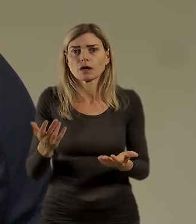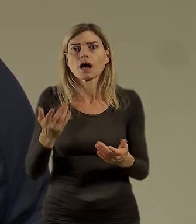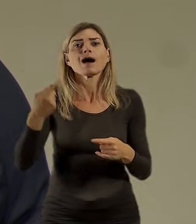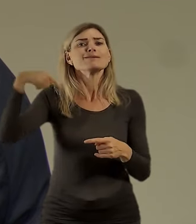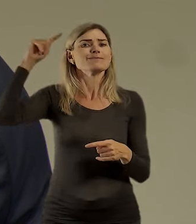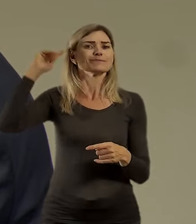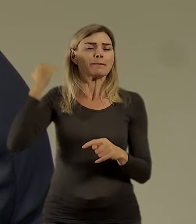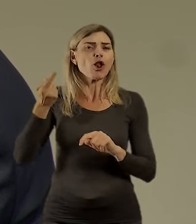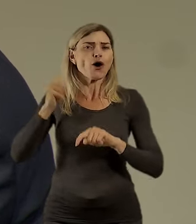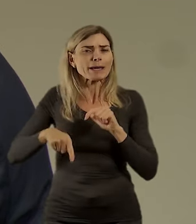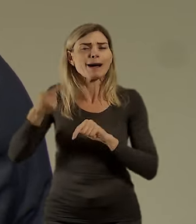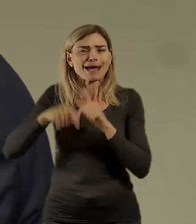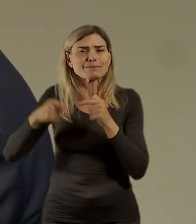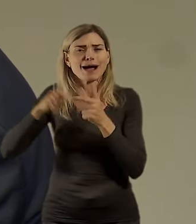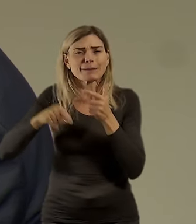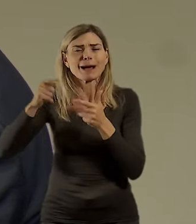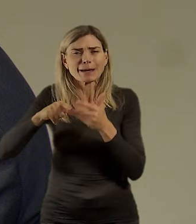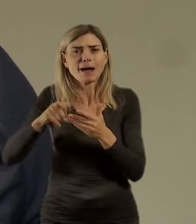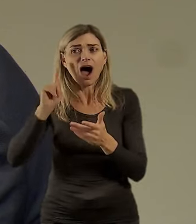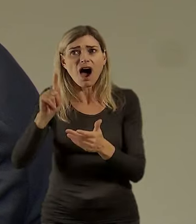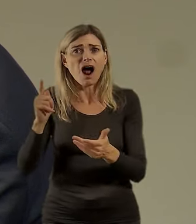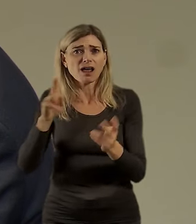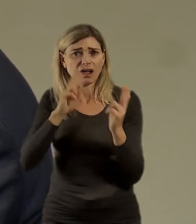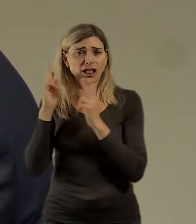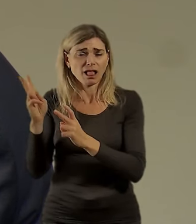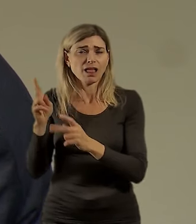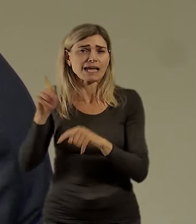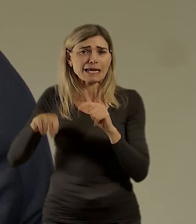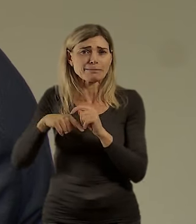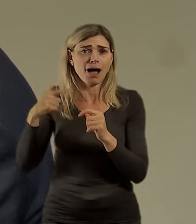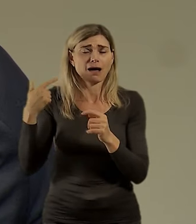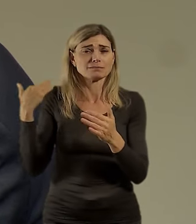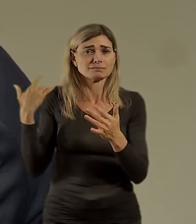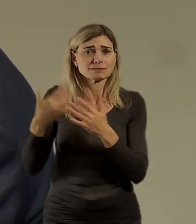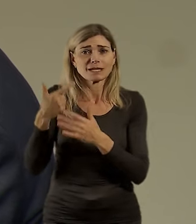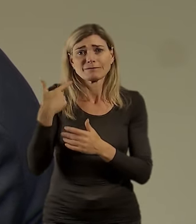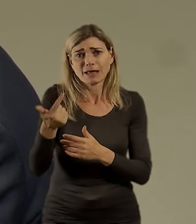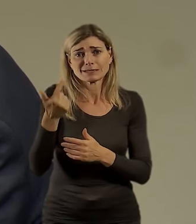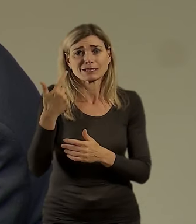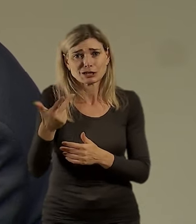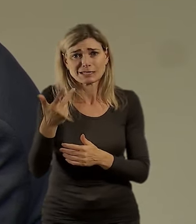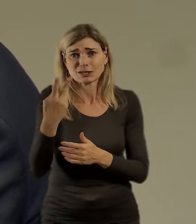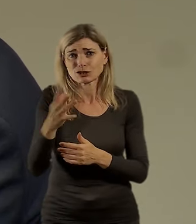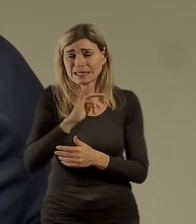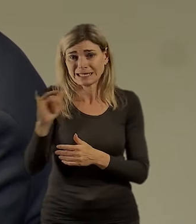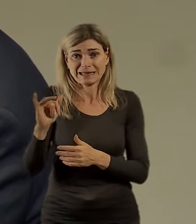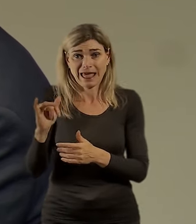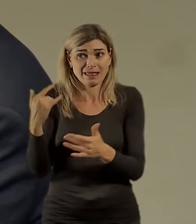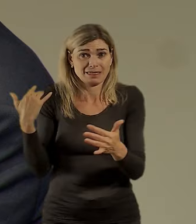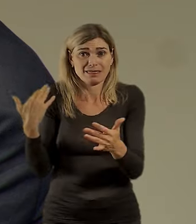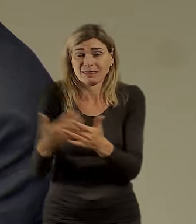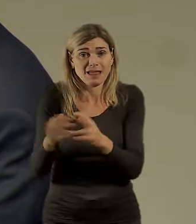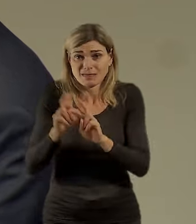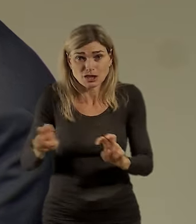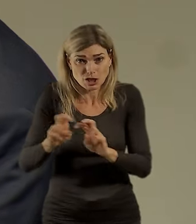hromaděj 30-40 let nejde jako zapravit za pět let. To je proces dlouhý. My jsme tady